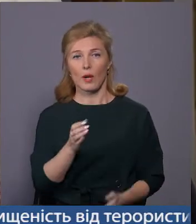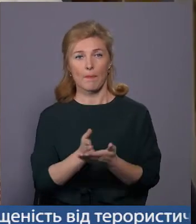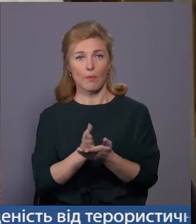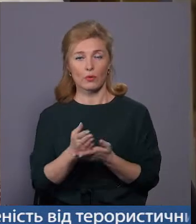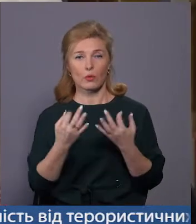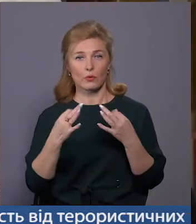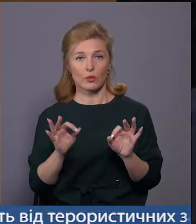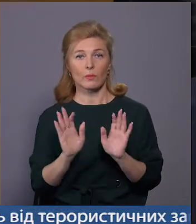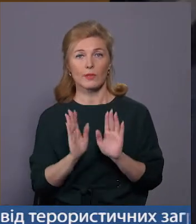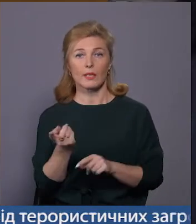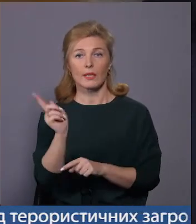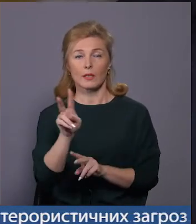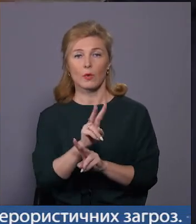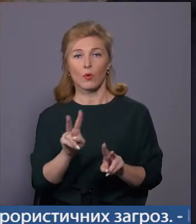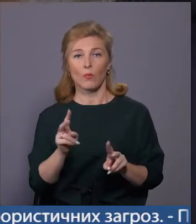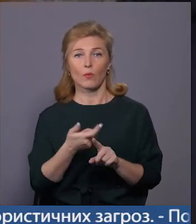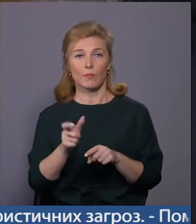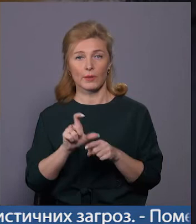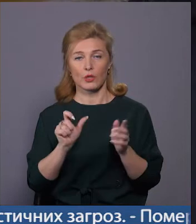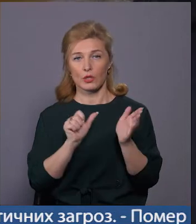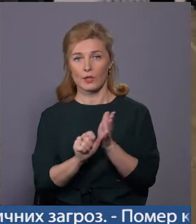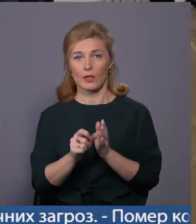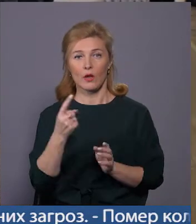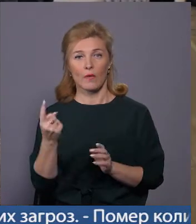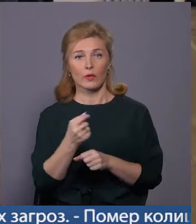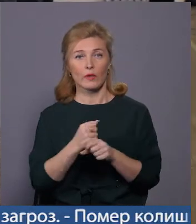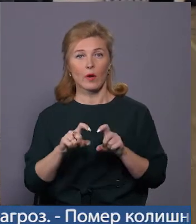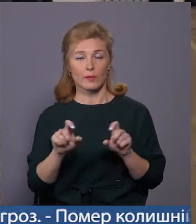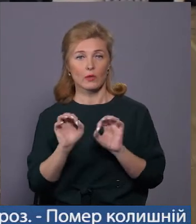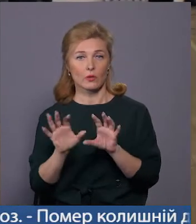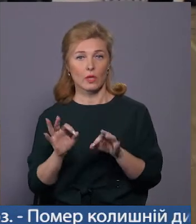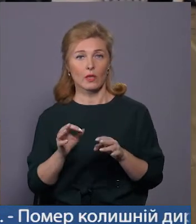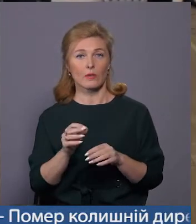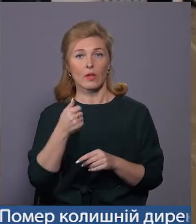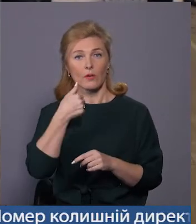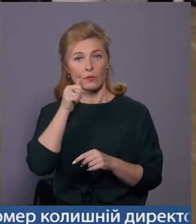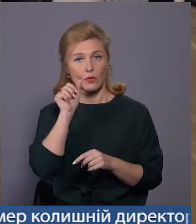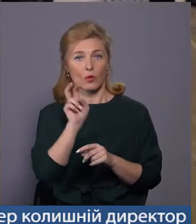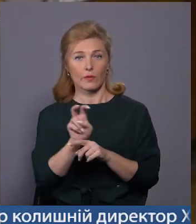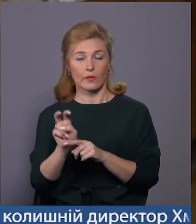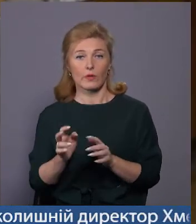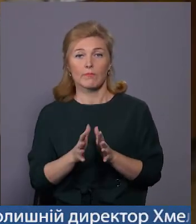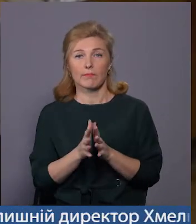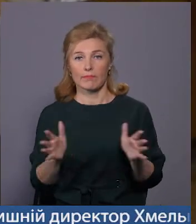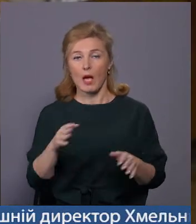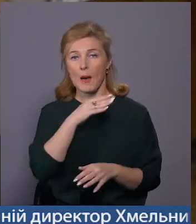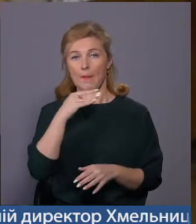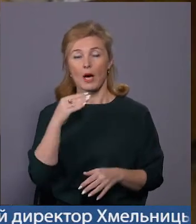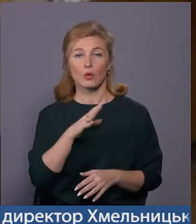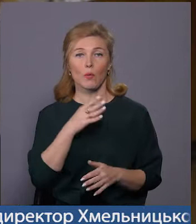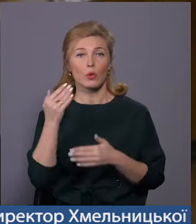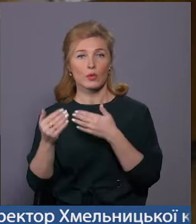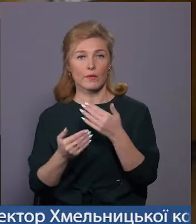доступна лише тим, кому за 60. В одній з аптек міста кажуть, відвідувачів від учора побільшало. Багато в нас було звернень.